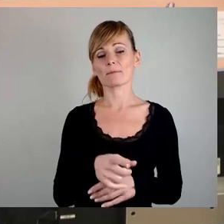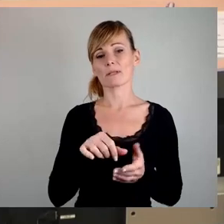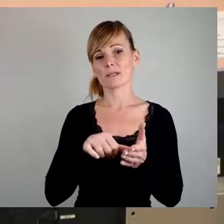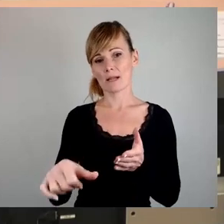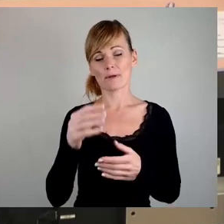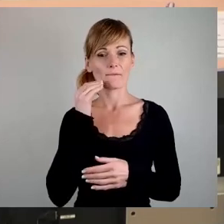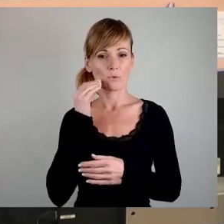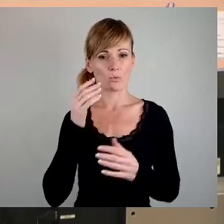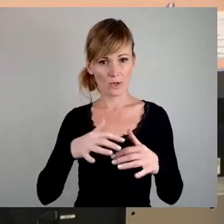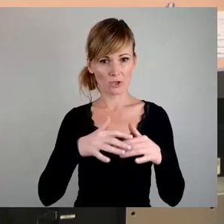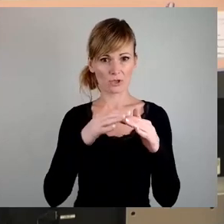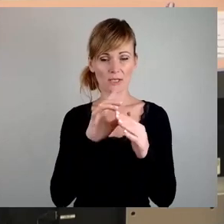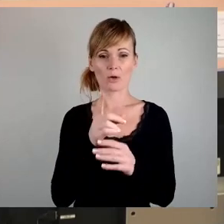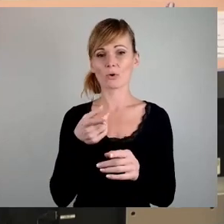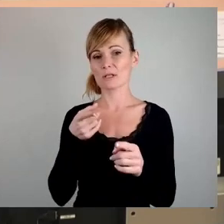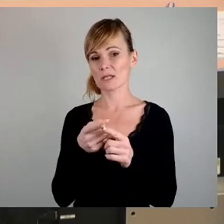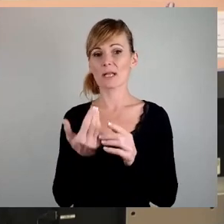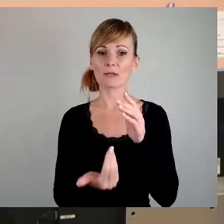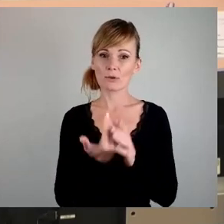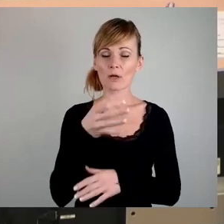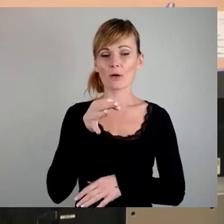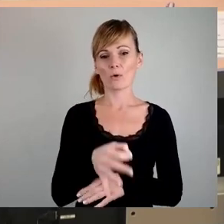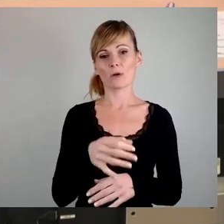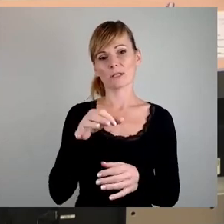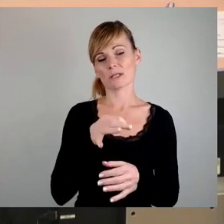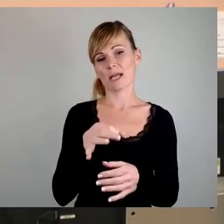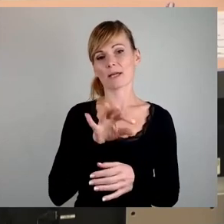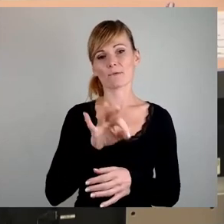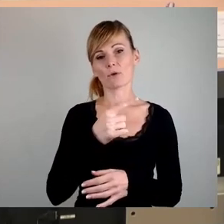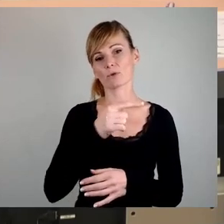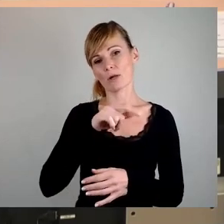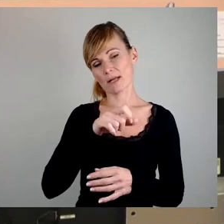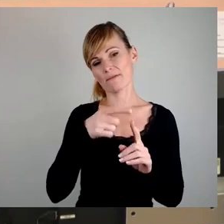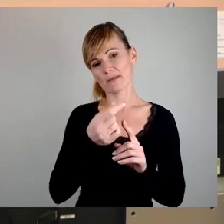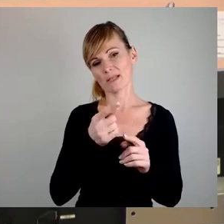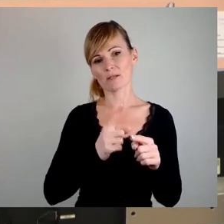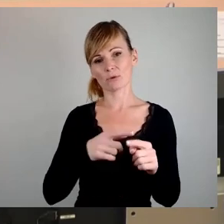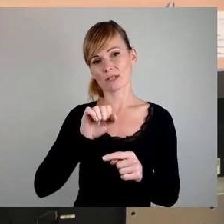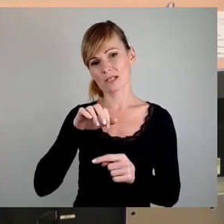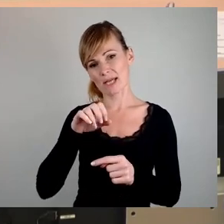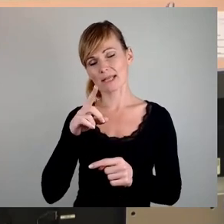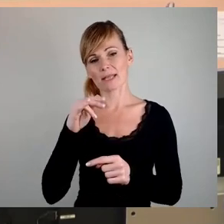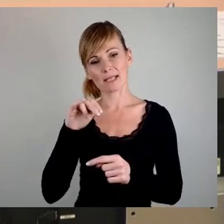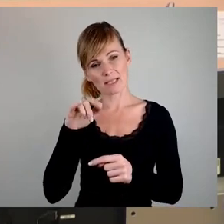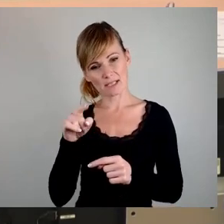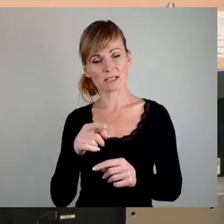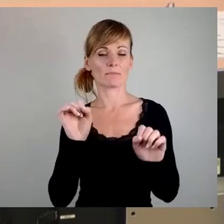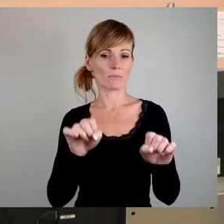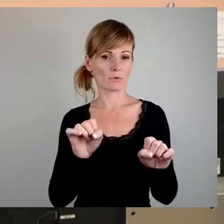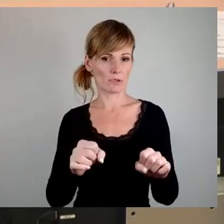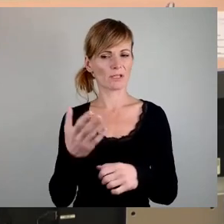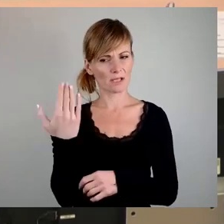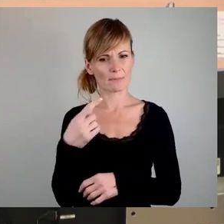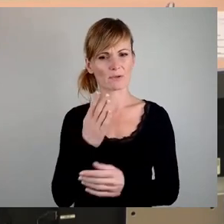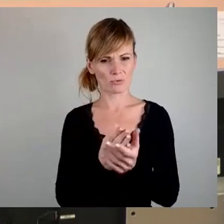Ziel eines neuen Ortskernes für Tolkewitz und Seidnitz Wirklichkeit werden. Übrigens ein Antrag aus 2018 der